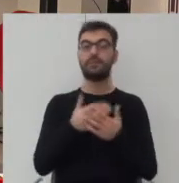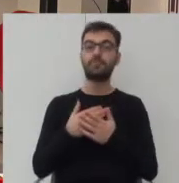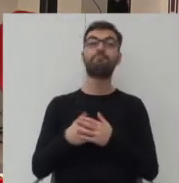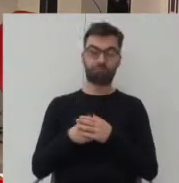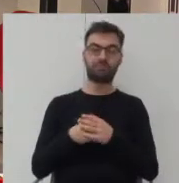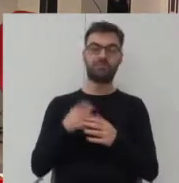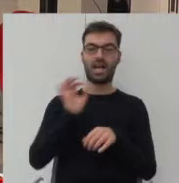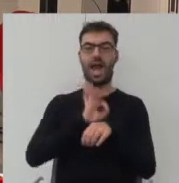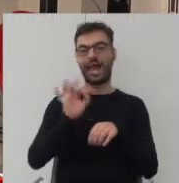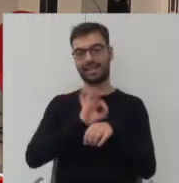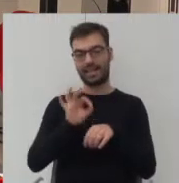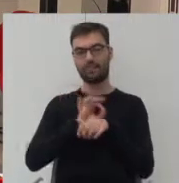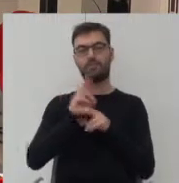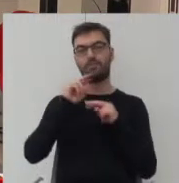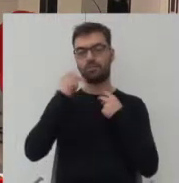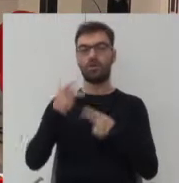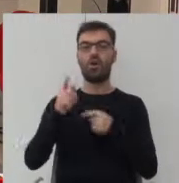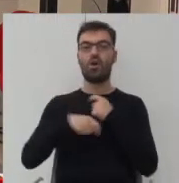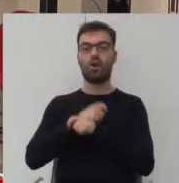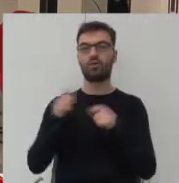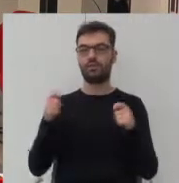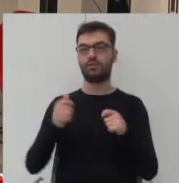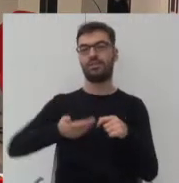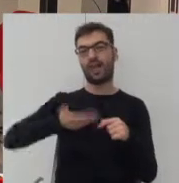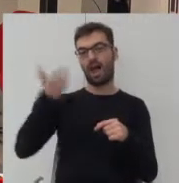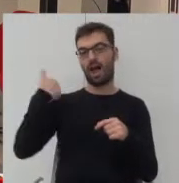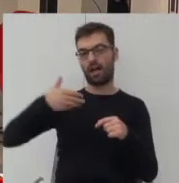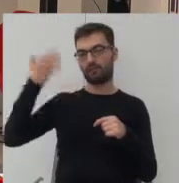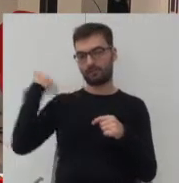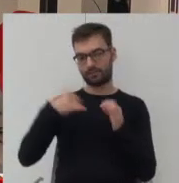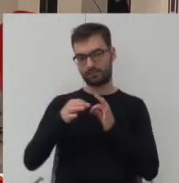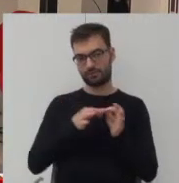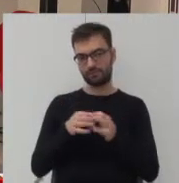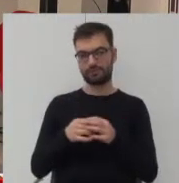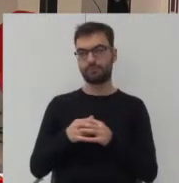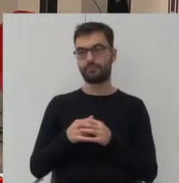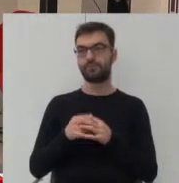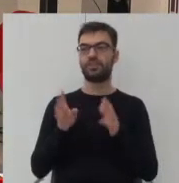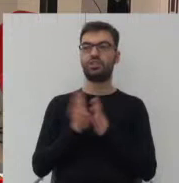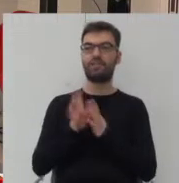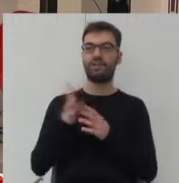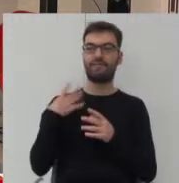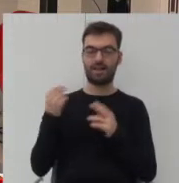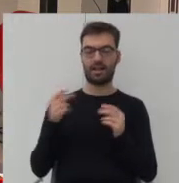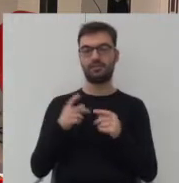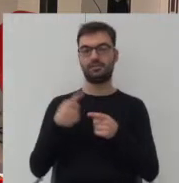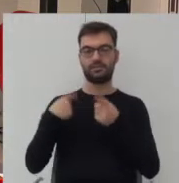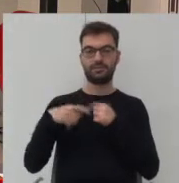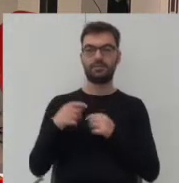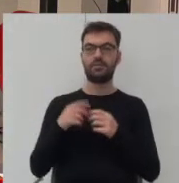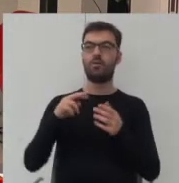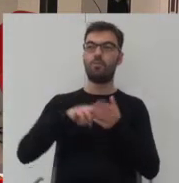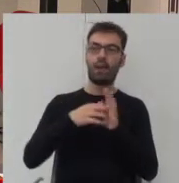również architekci wrócili do tych rozwiązań dawnych, do tych dziewiętnastowiecznych jakby układ fasad